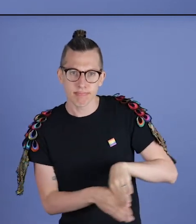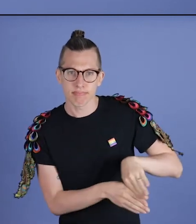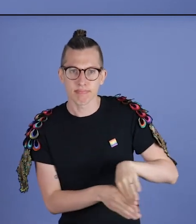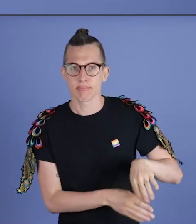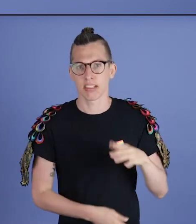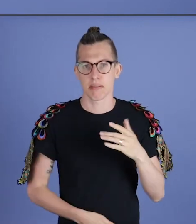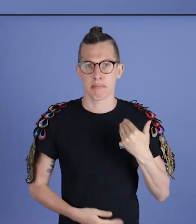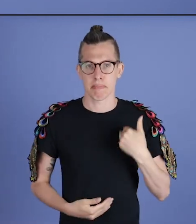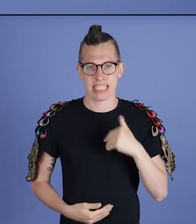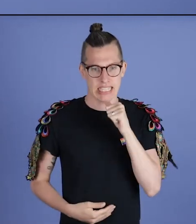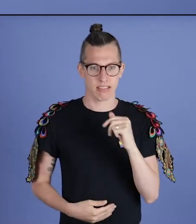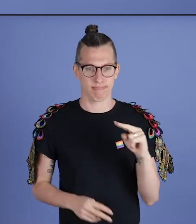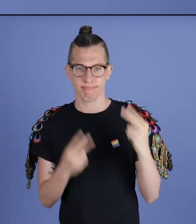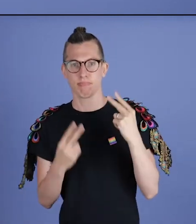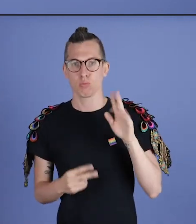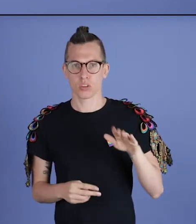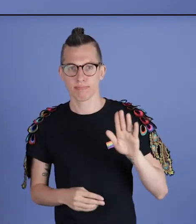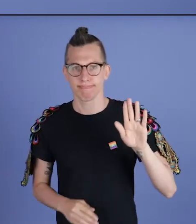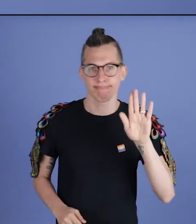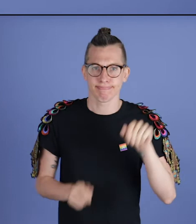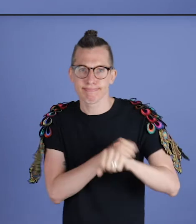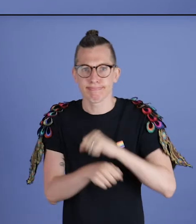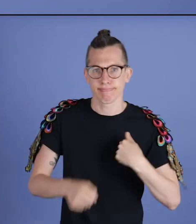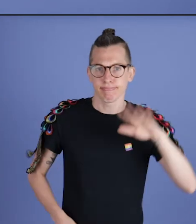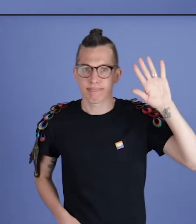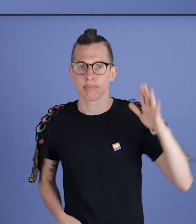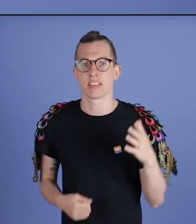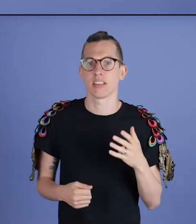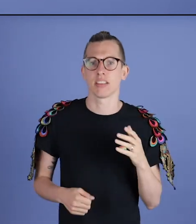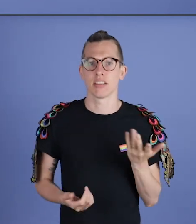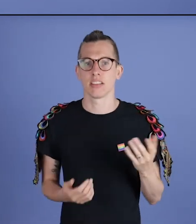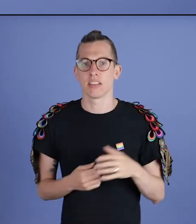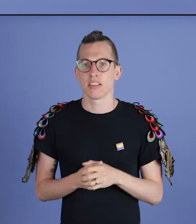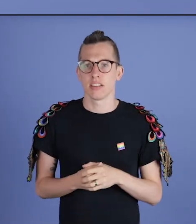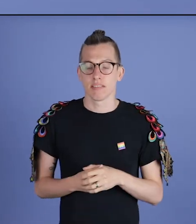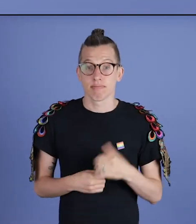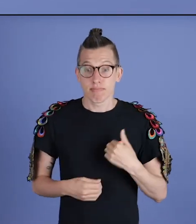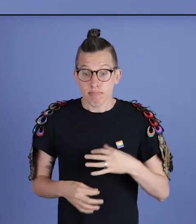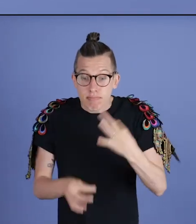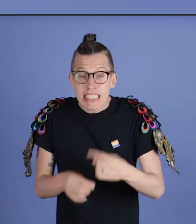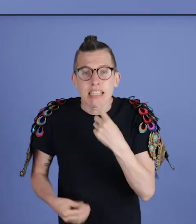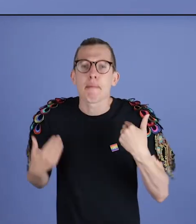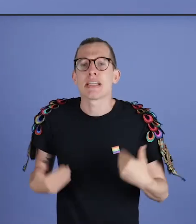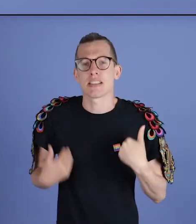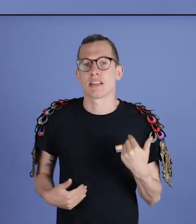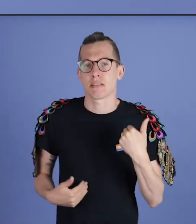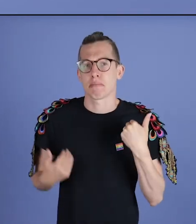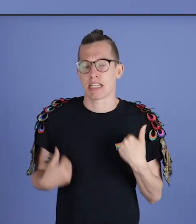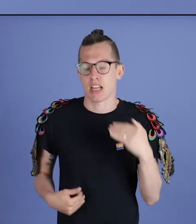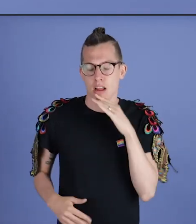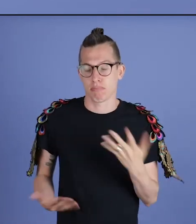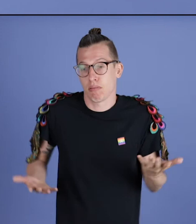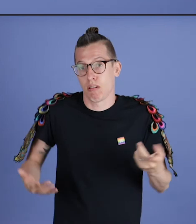wat aan de zijkant gezet van een groep. Van het moment dat ik dat eigenlijk vertel ook aan mensen,